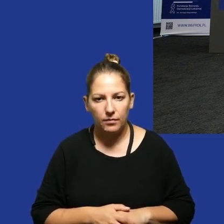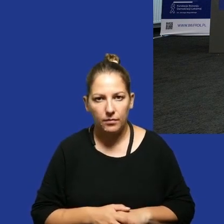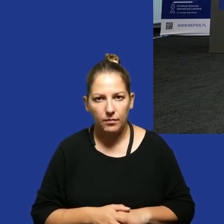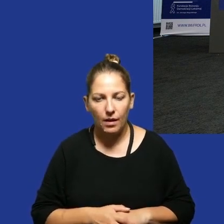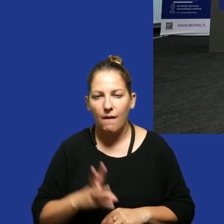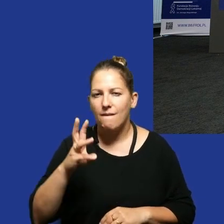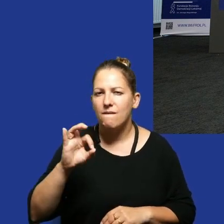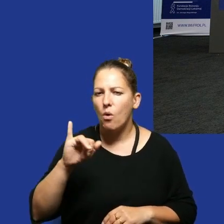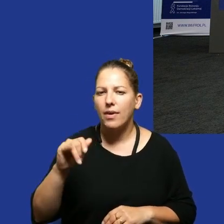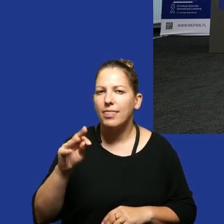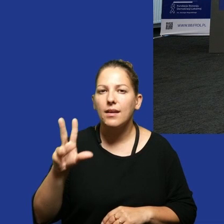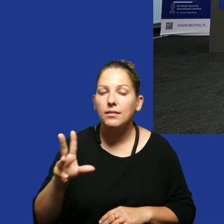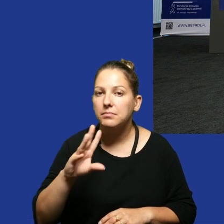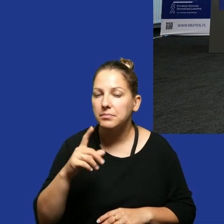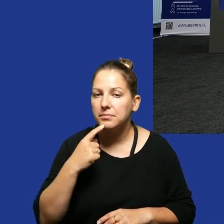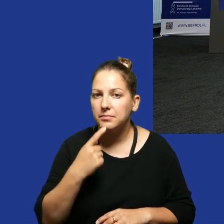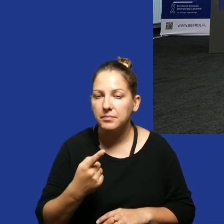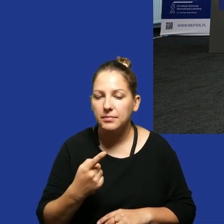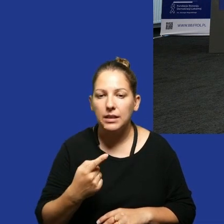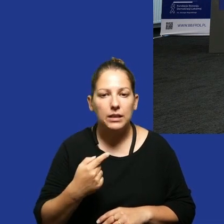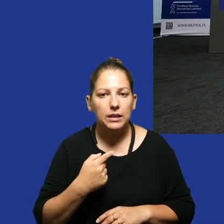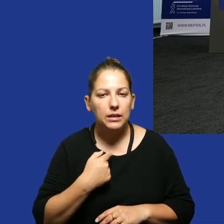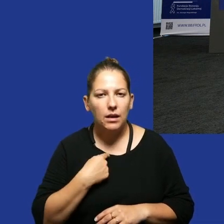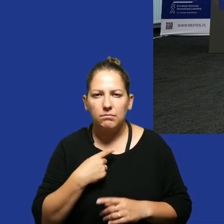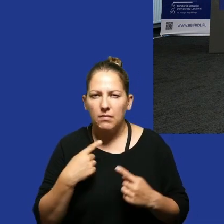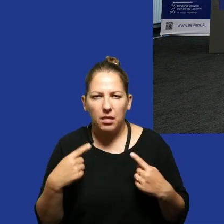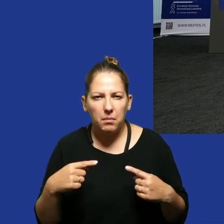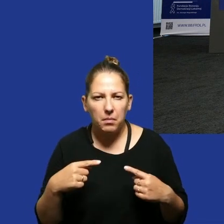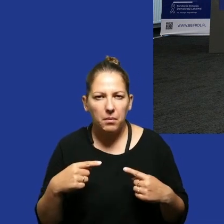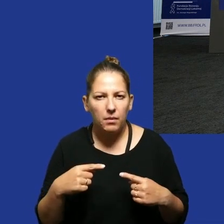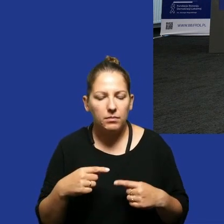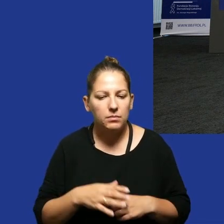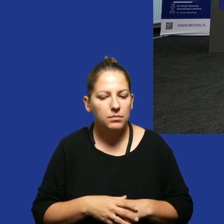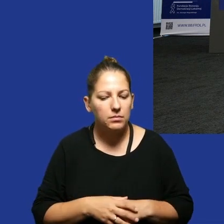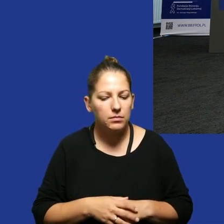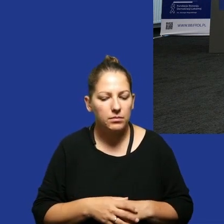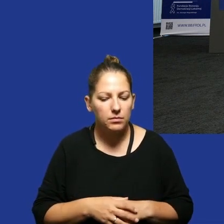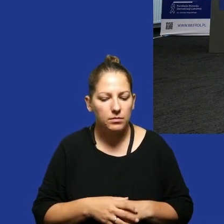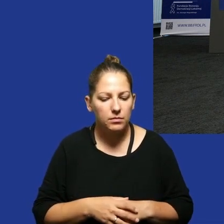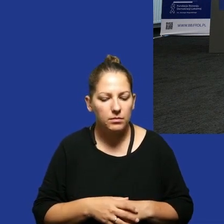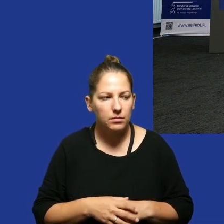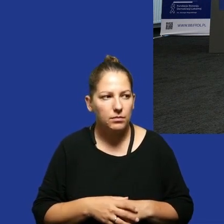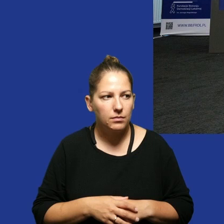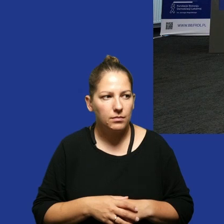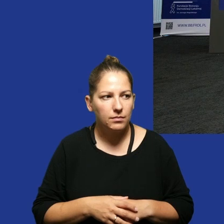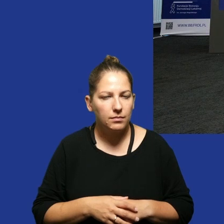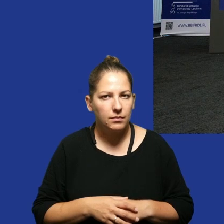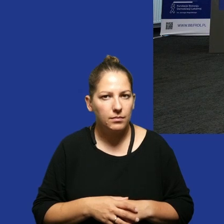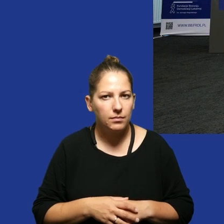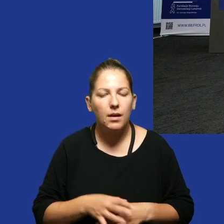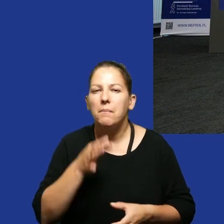Wojtek Jeklicki jeszcze ja nie zanotowałem jeszcze wybaczcie jeżeli się mylę pytania